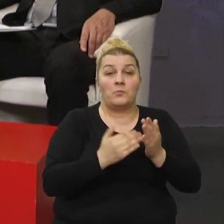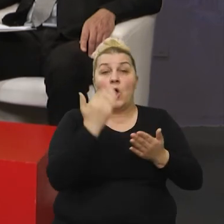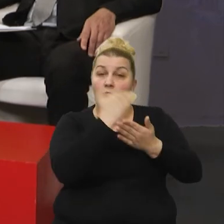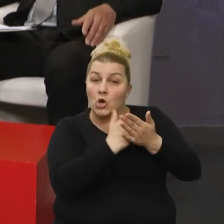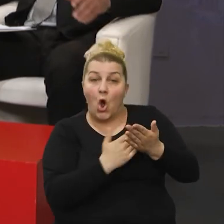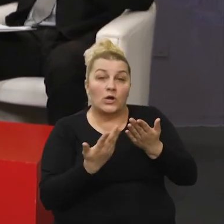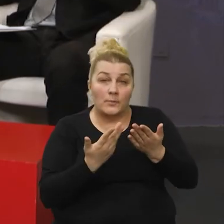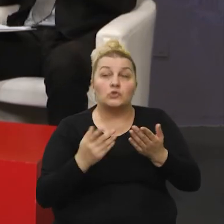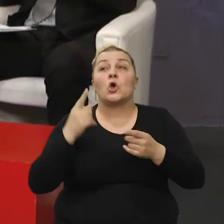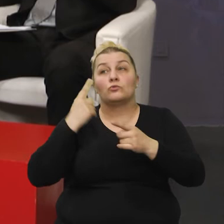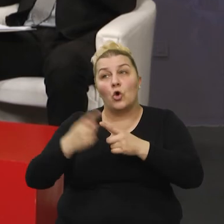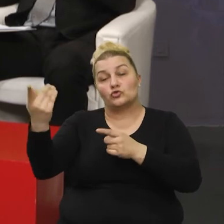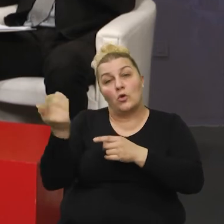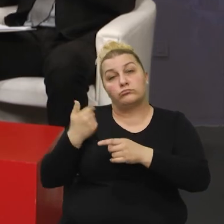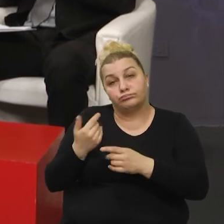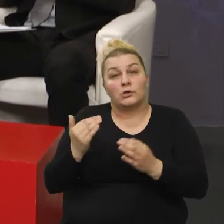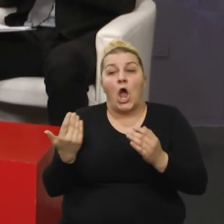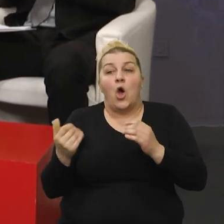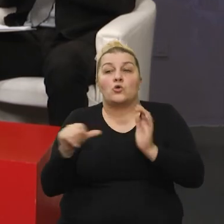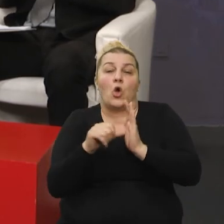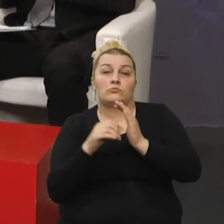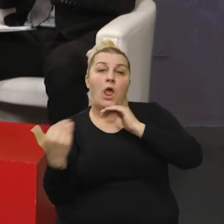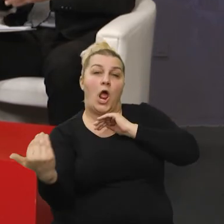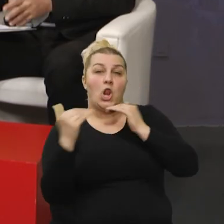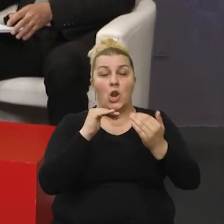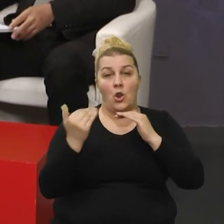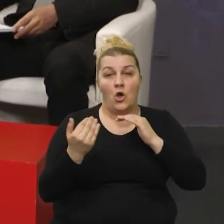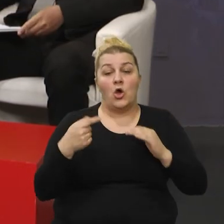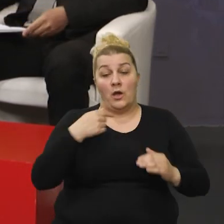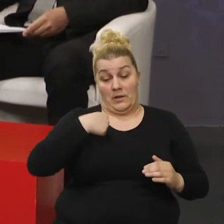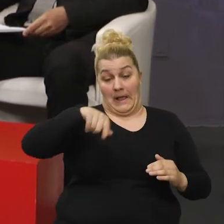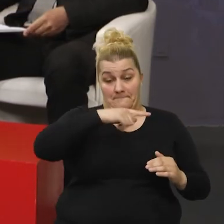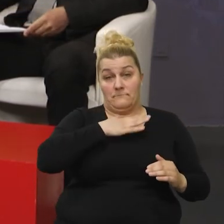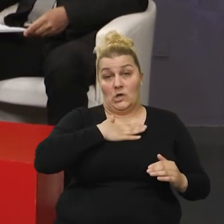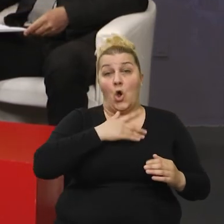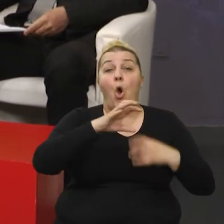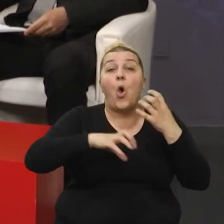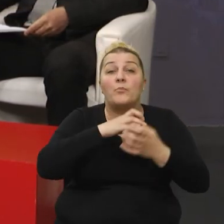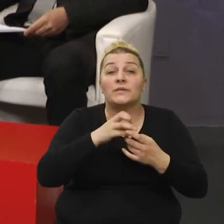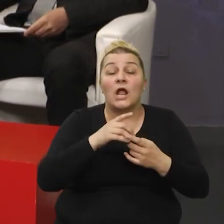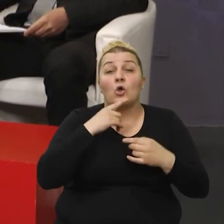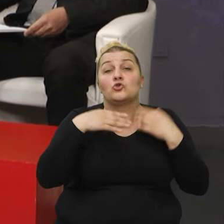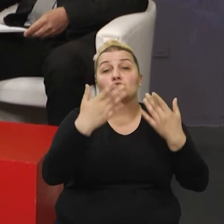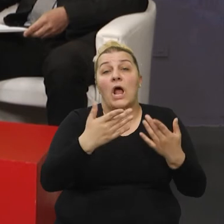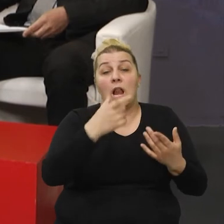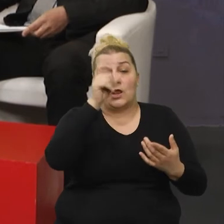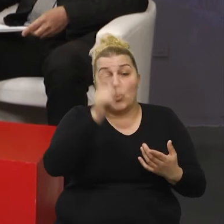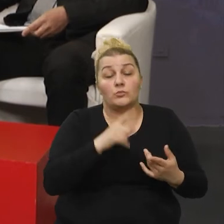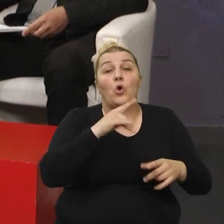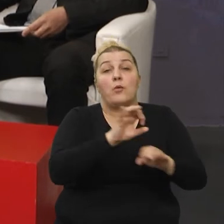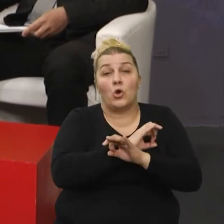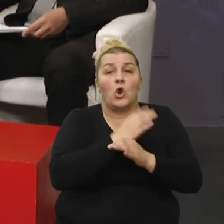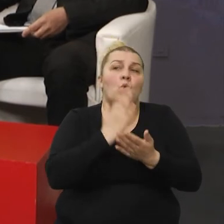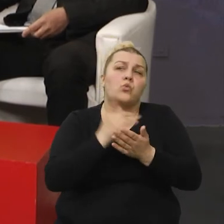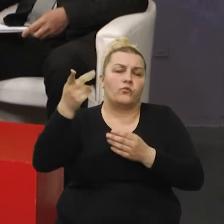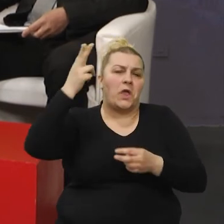nazočni. Da, tražite jednu korektnu stoplinu, ipak ste vi obitelj koju je dala najviše na... To, mislim da je to uvijek, uvijek